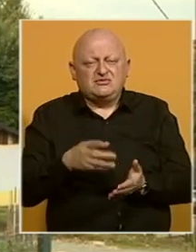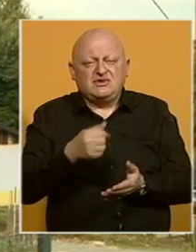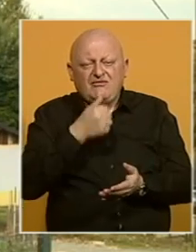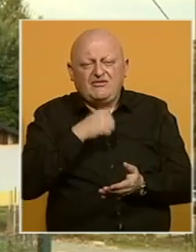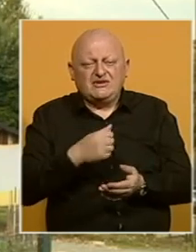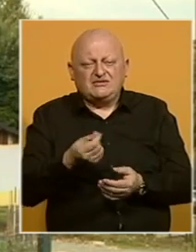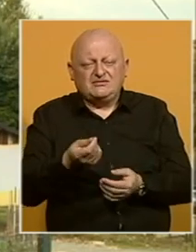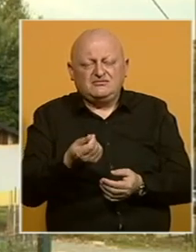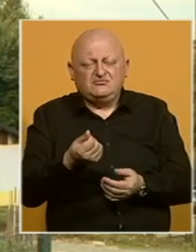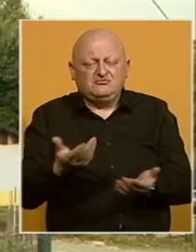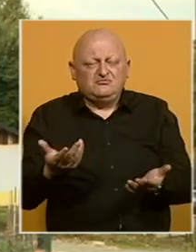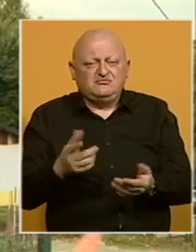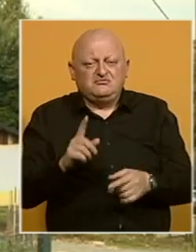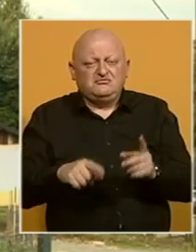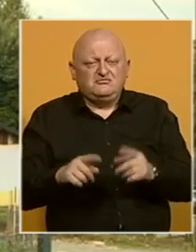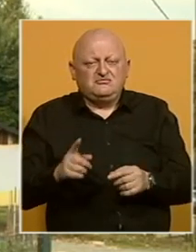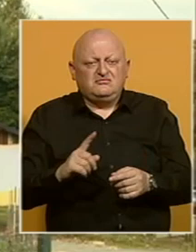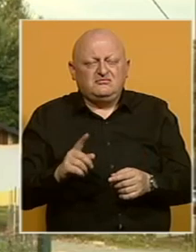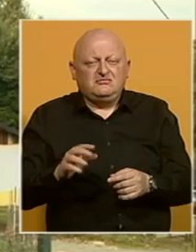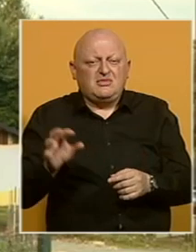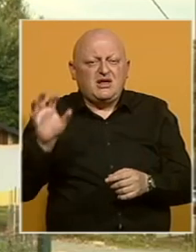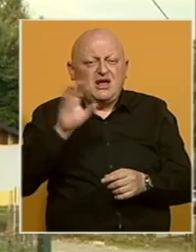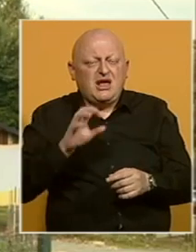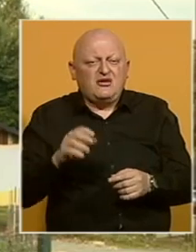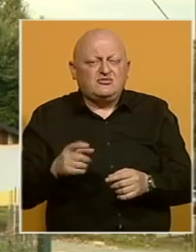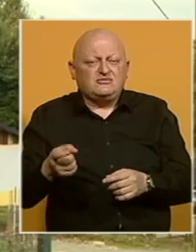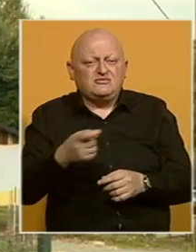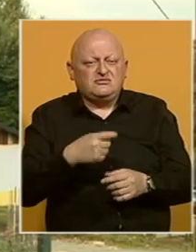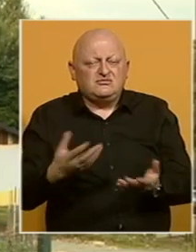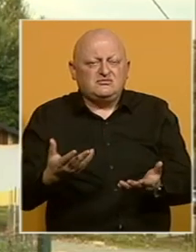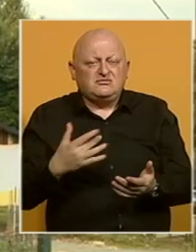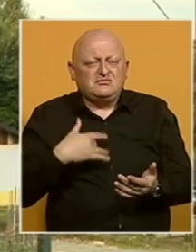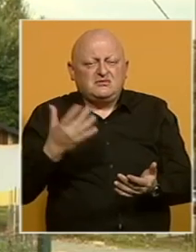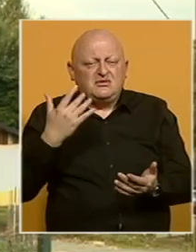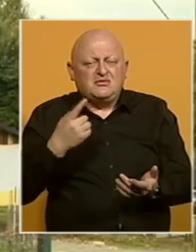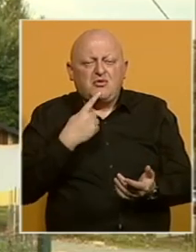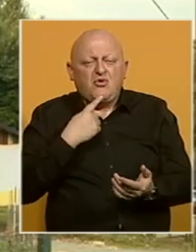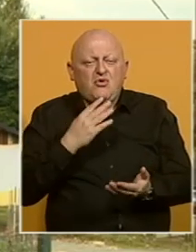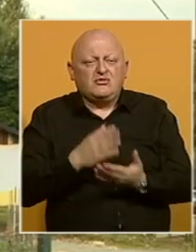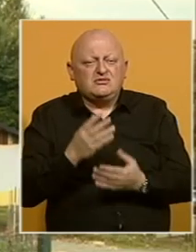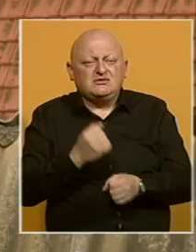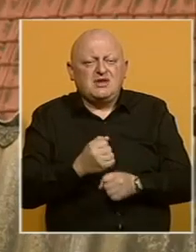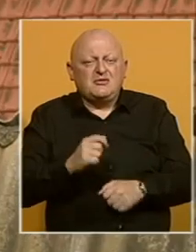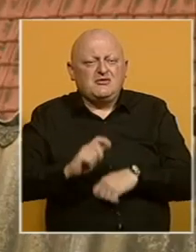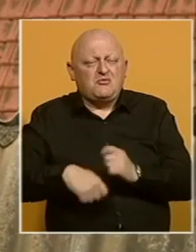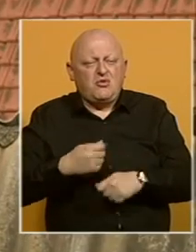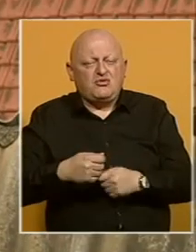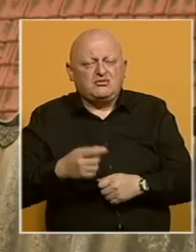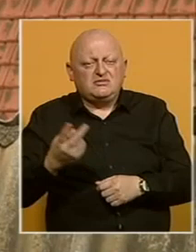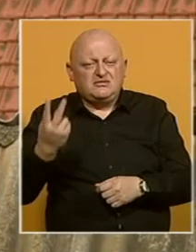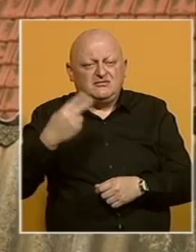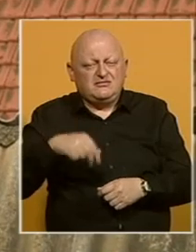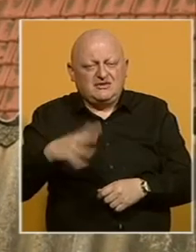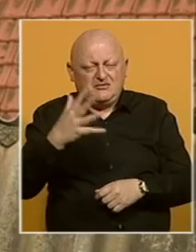finansijska sredstva, neke neromske organizacije, neke im nema više pojma od ovog su napravili biznis. A od